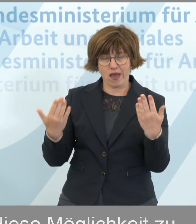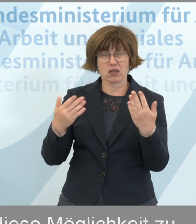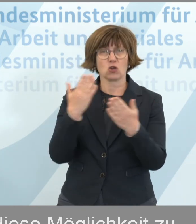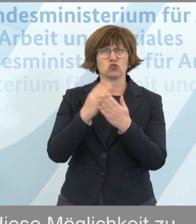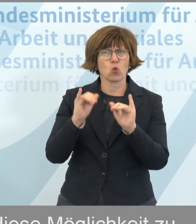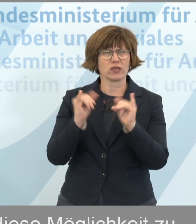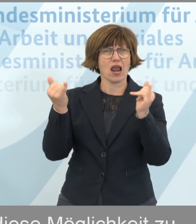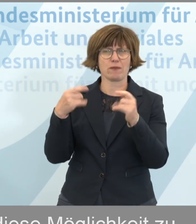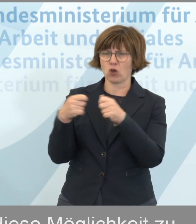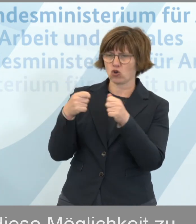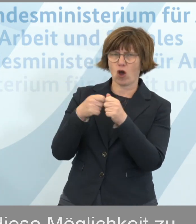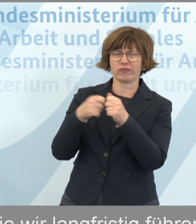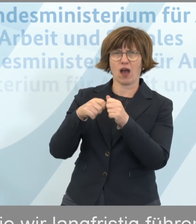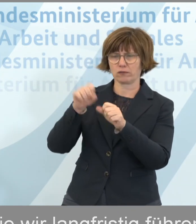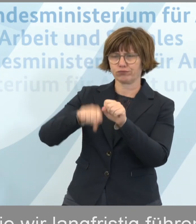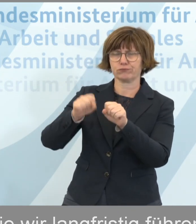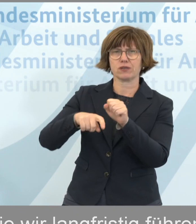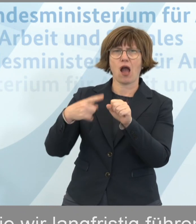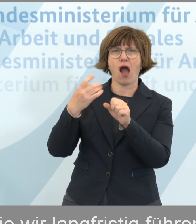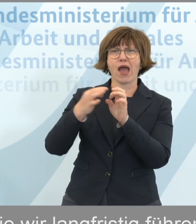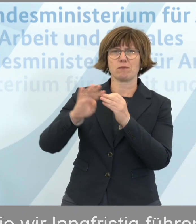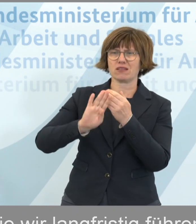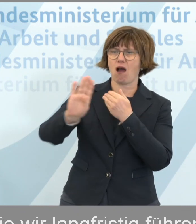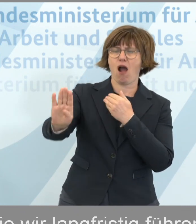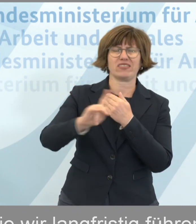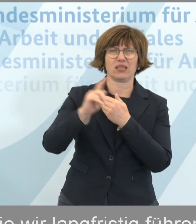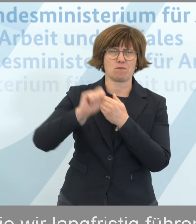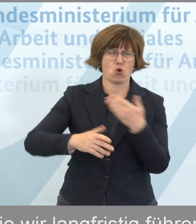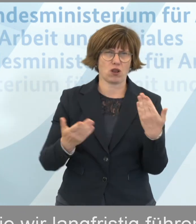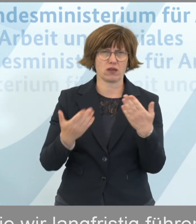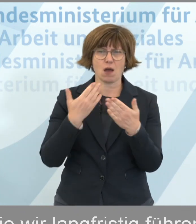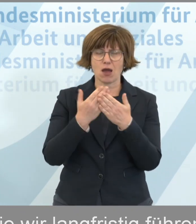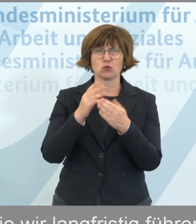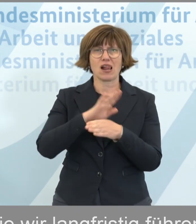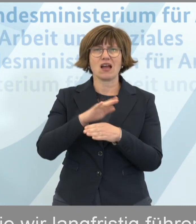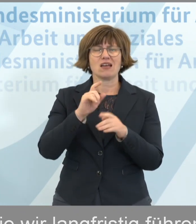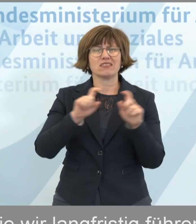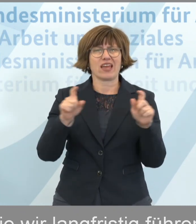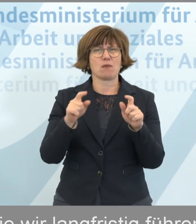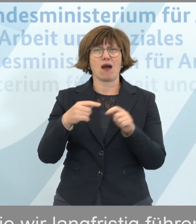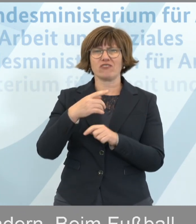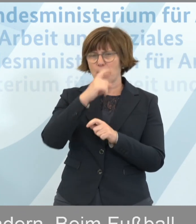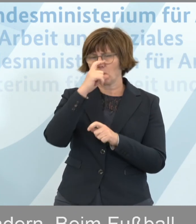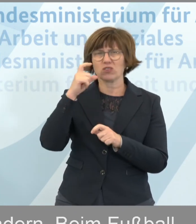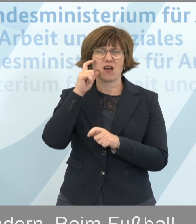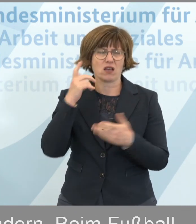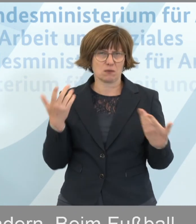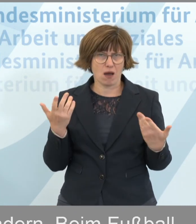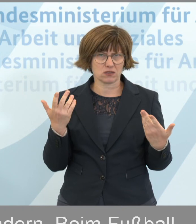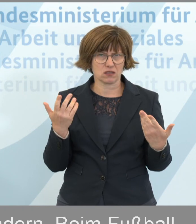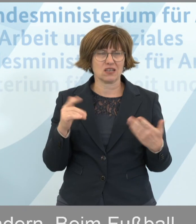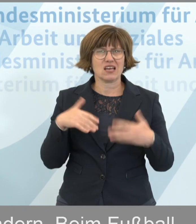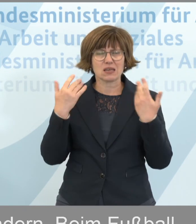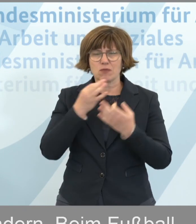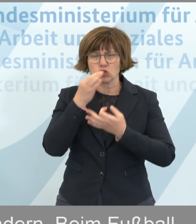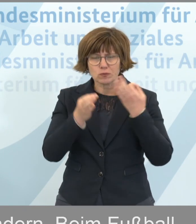haben Sie erlebt, wo Kontaktunterbrechen mit anderthalb Meter Abstand auch nicht möglich ist, zum Beispiel das Thema der Mund-Nase-Masken. Es gibt also